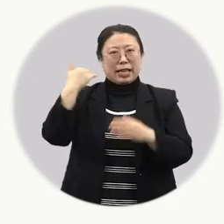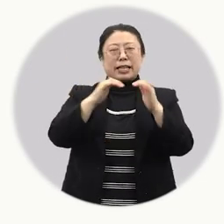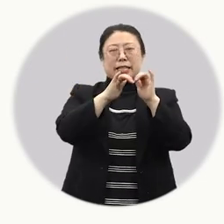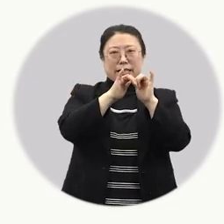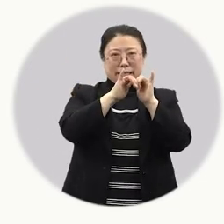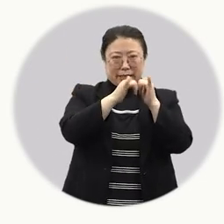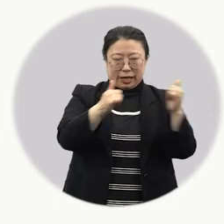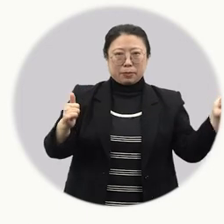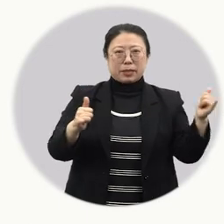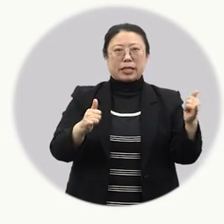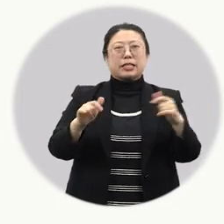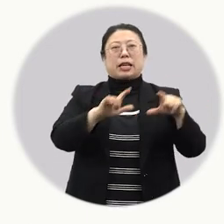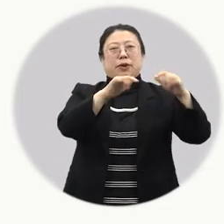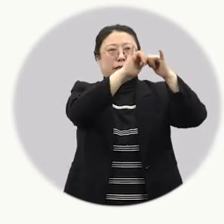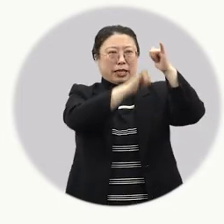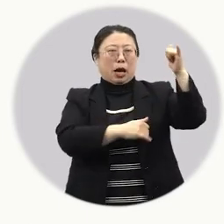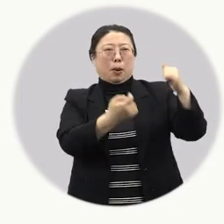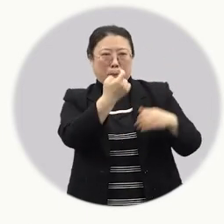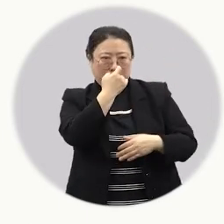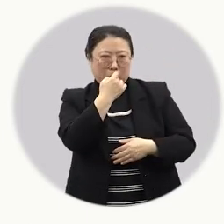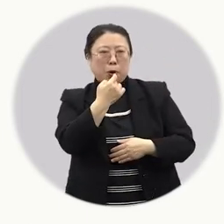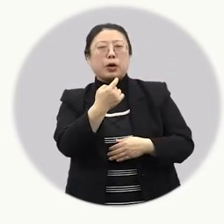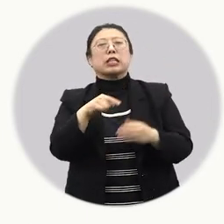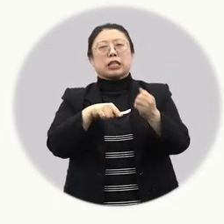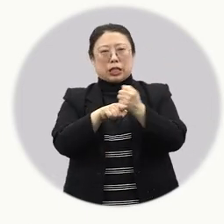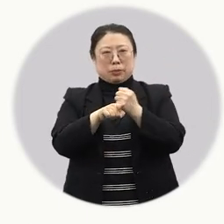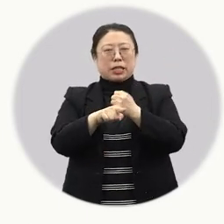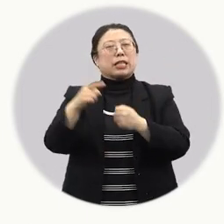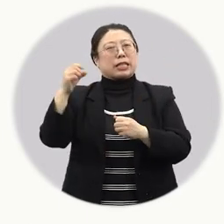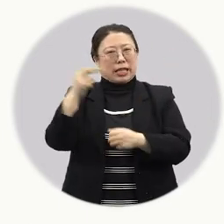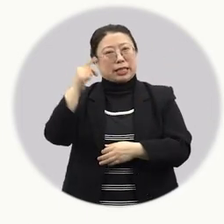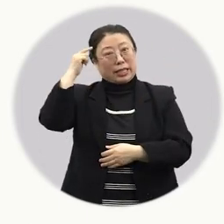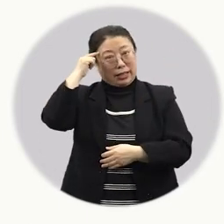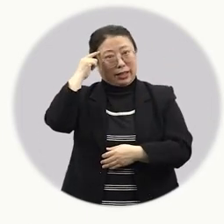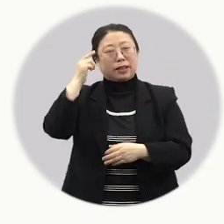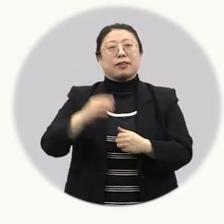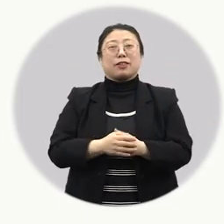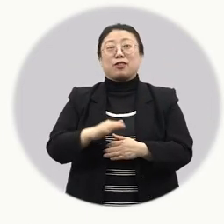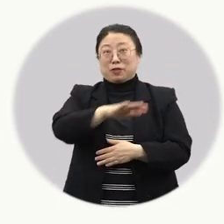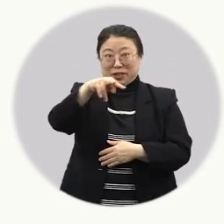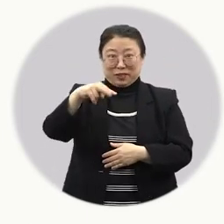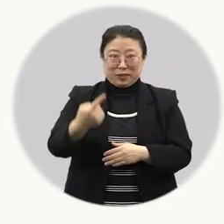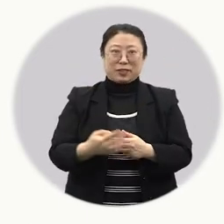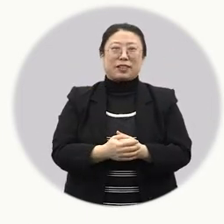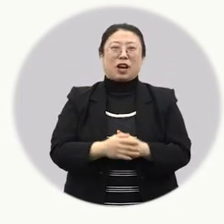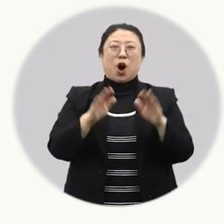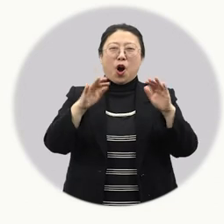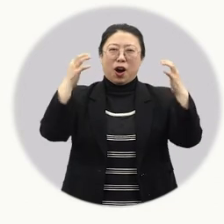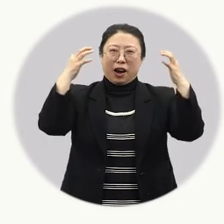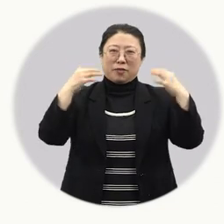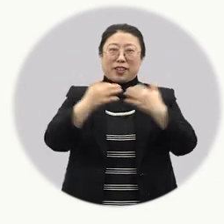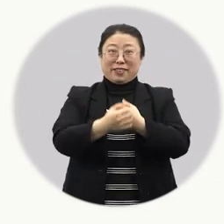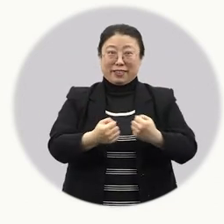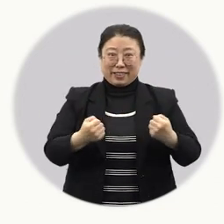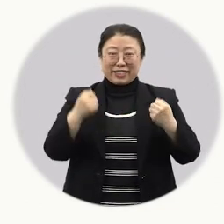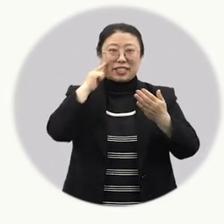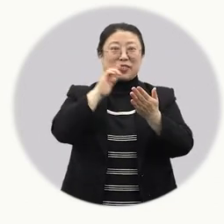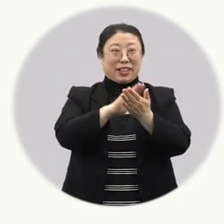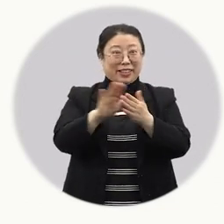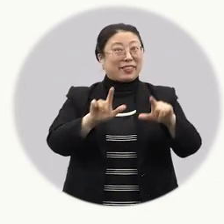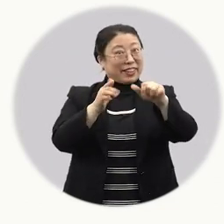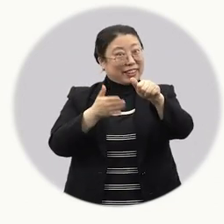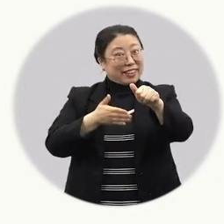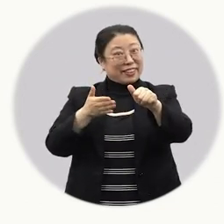옛날 사람들의 생활사를 배우고, 거기에 담긴 의미를 되짚어보는 거죠. 우리도 올여름